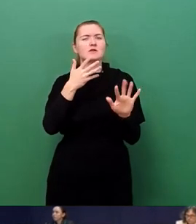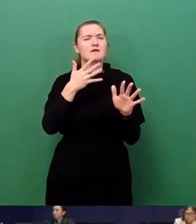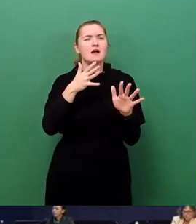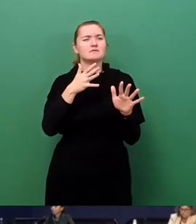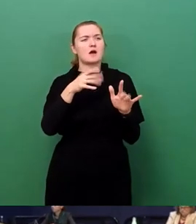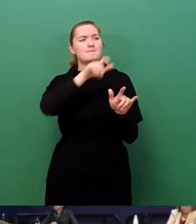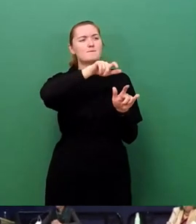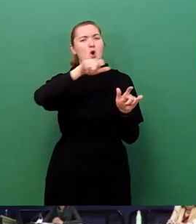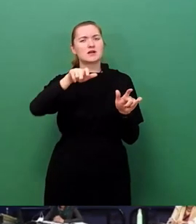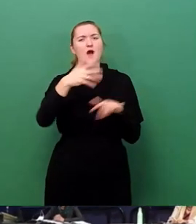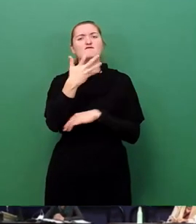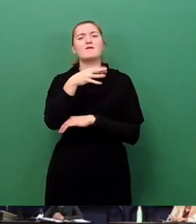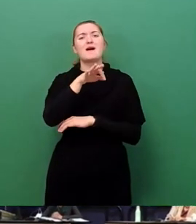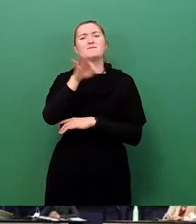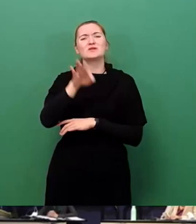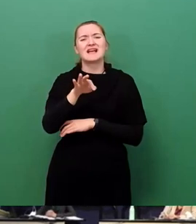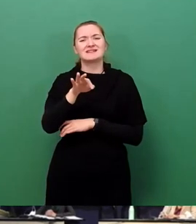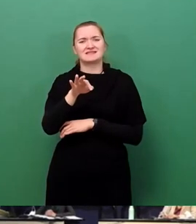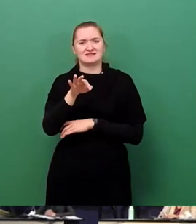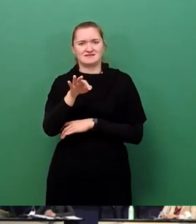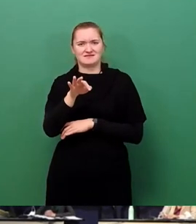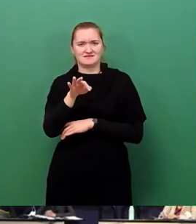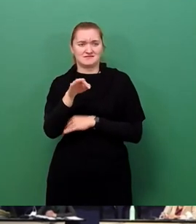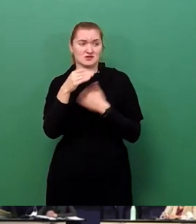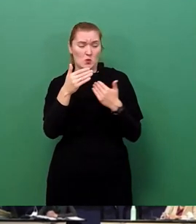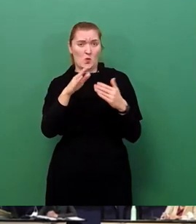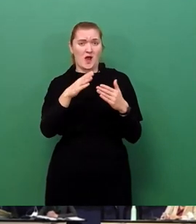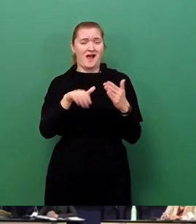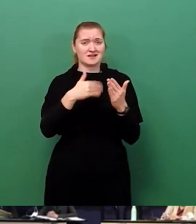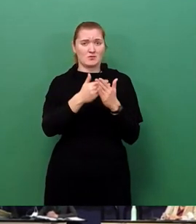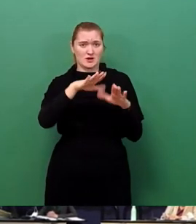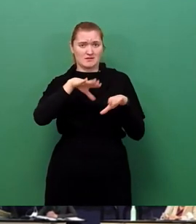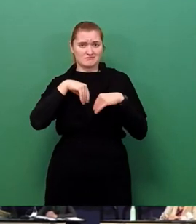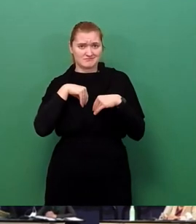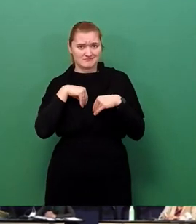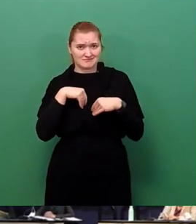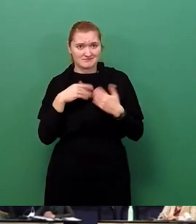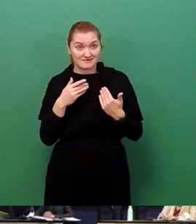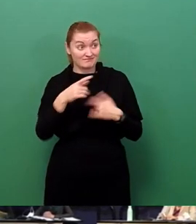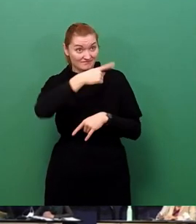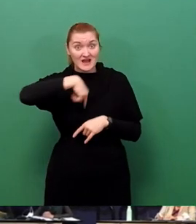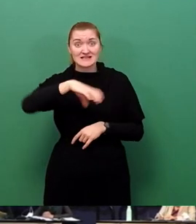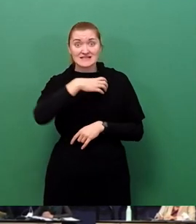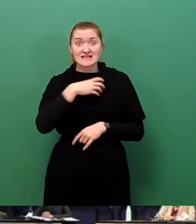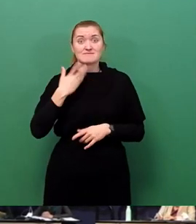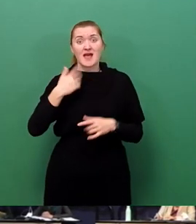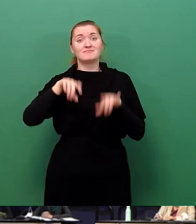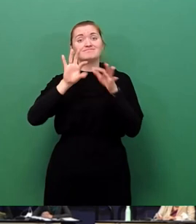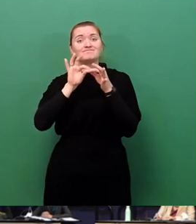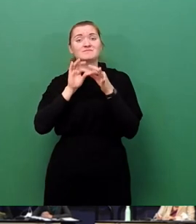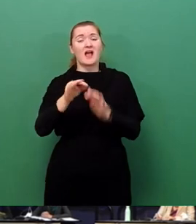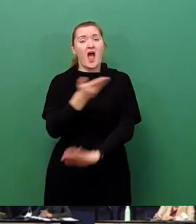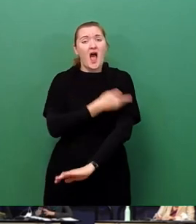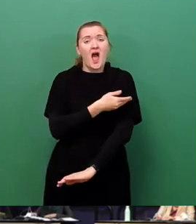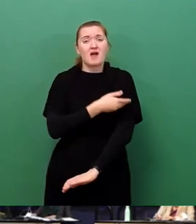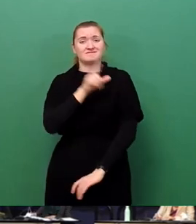Stadt überhaupt in Frage kämen, solches Angebot anzunehmen. In Dresden, ich hatte es gesagt, uns geht es vor allem um die Armen, muss man dann also konstatieren,